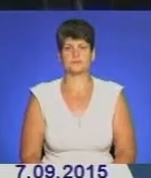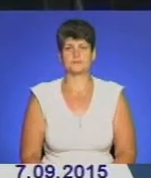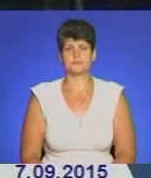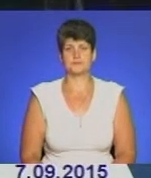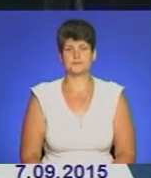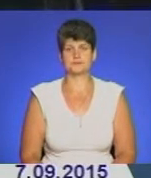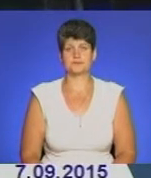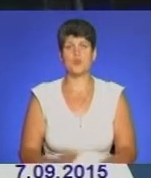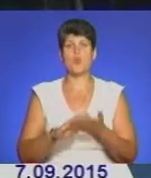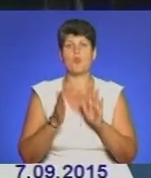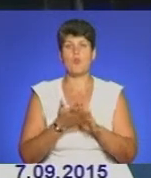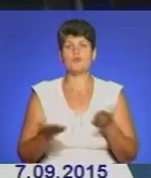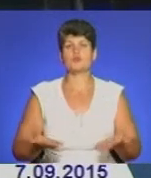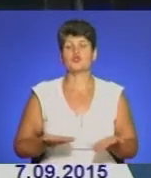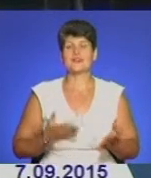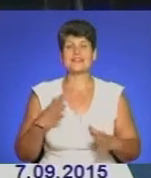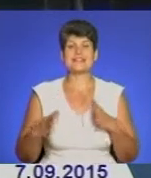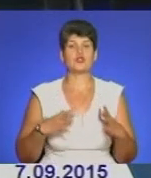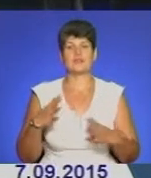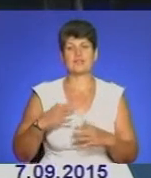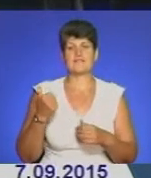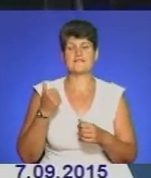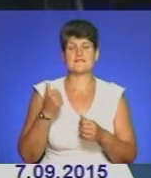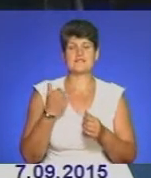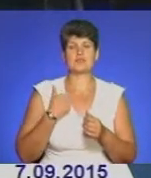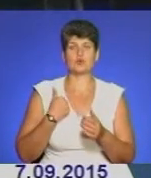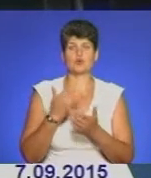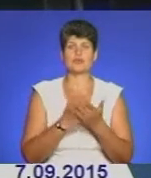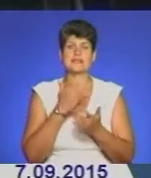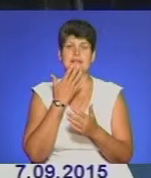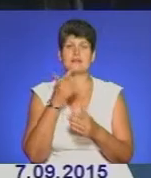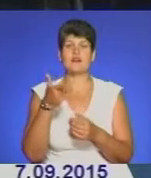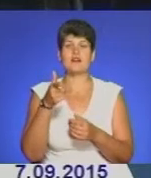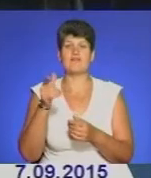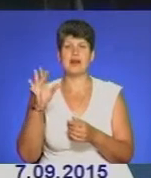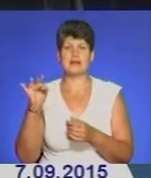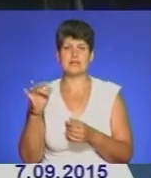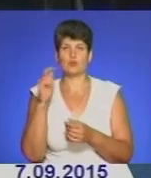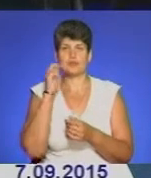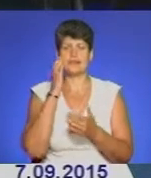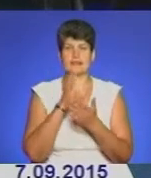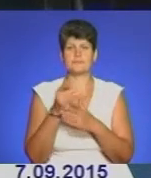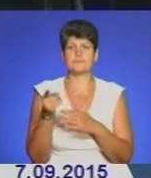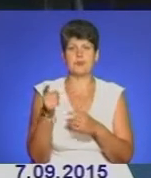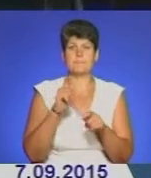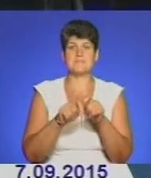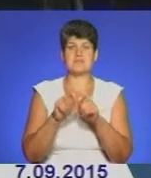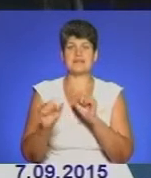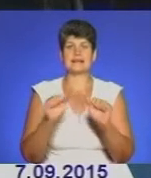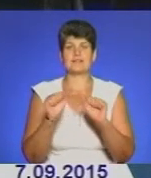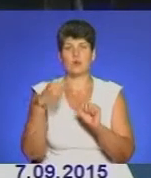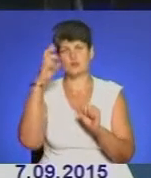Умови проживання та тренувань військовослужбовців Національної гвардії України, які дослугуються у Тернополі, перевірили керівник